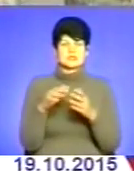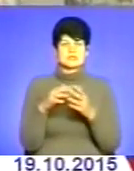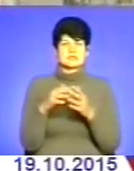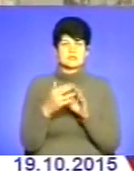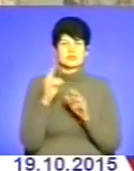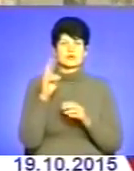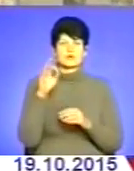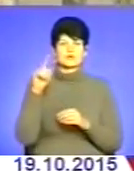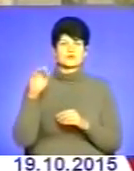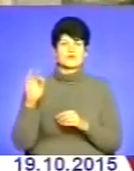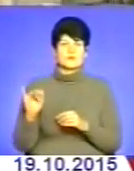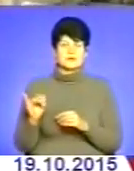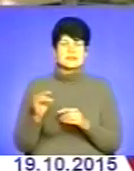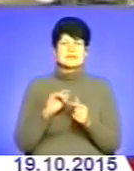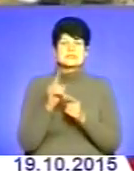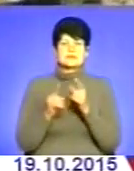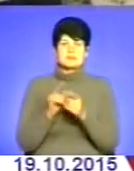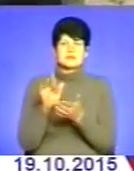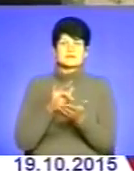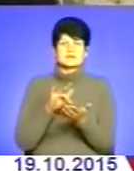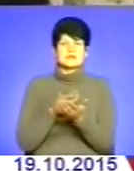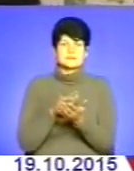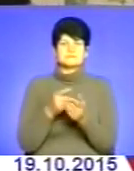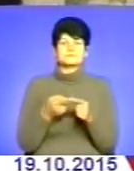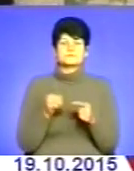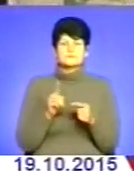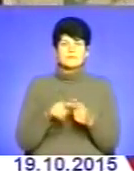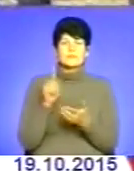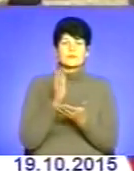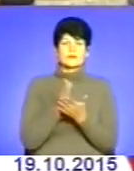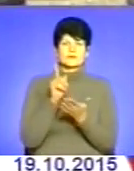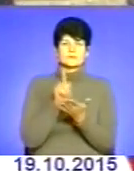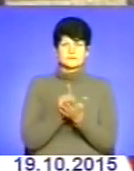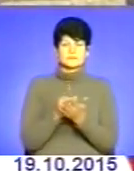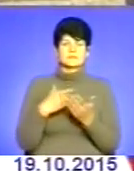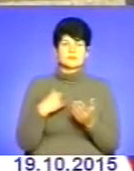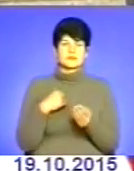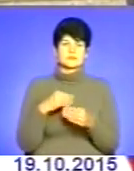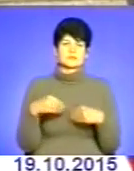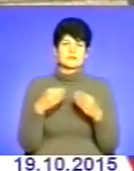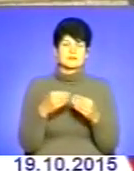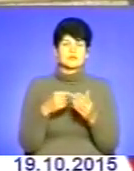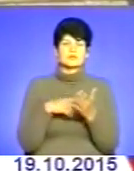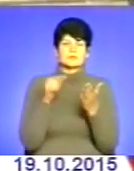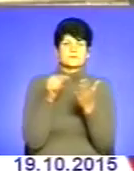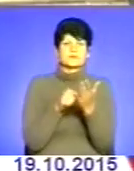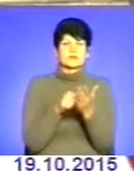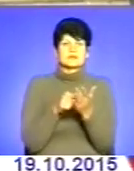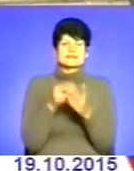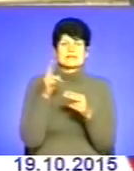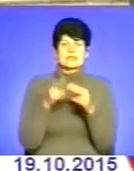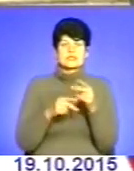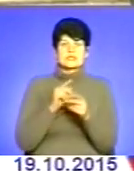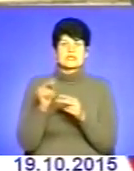Тому заміна в центрі, це якраз є обов'язковою Ми поставили собі стратегі в цьому році завершити